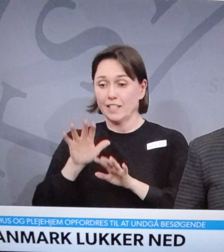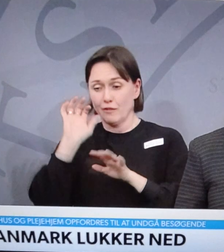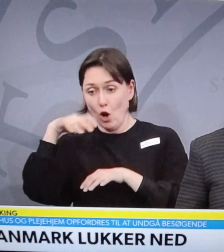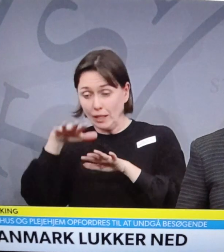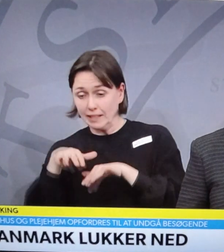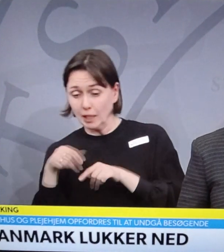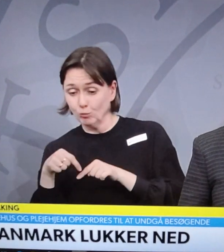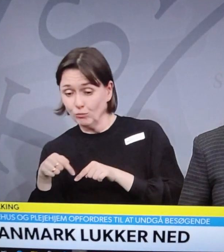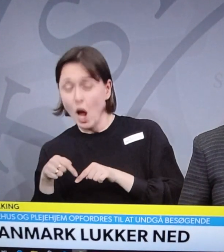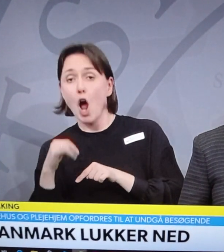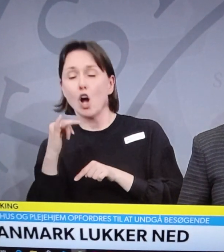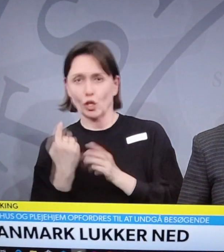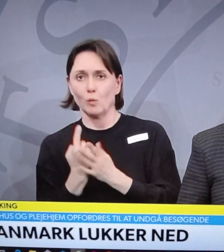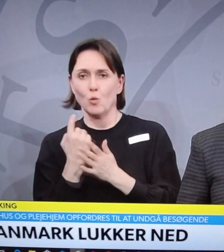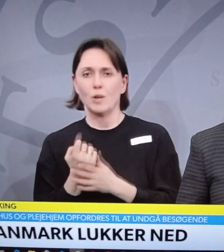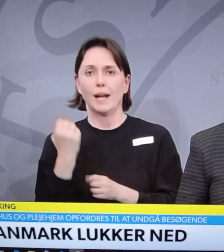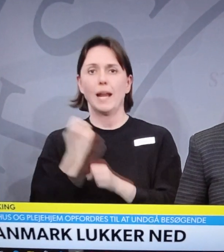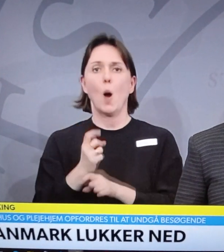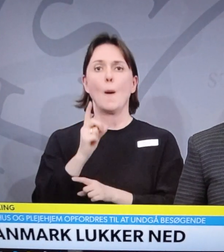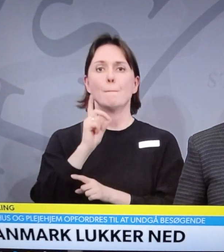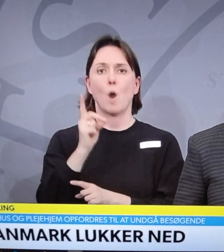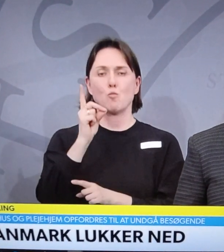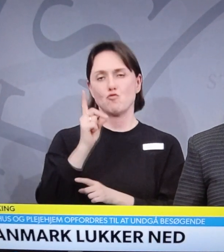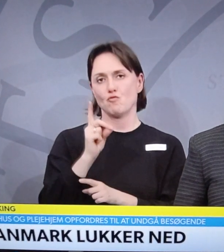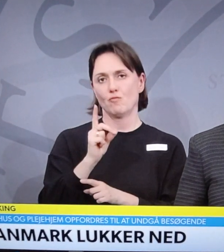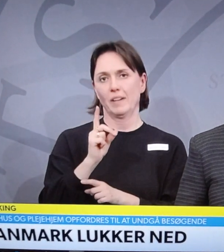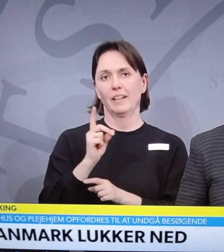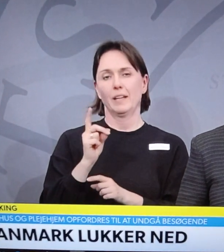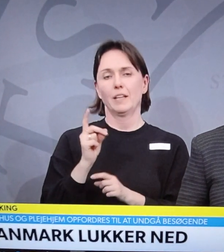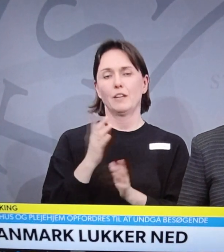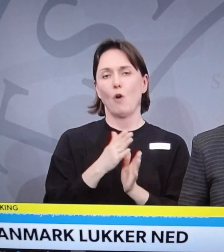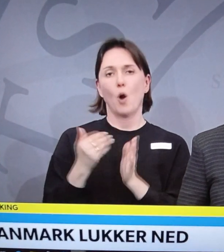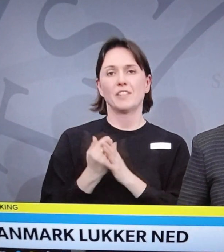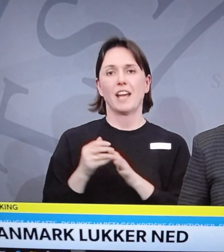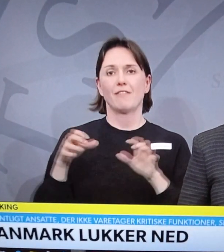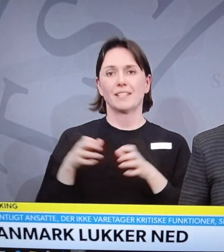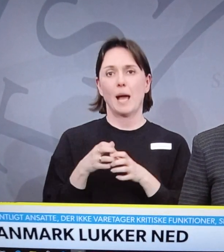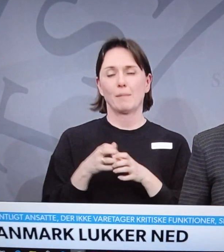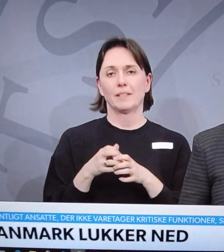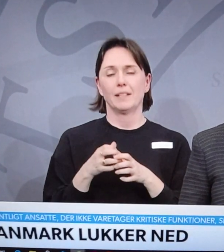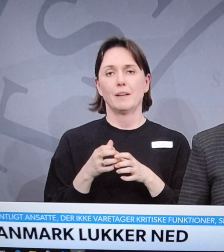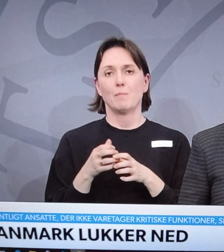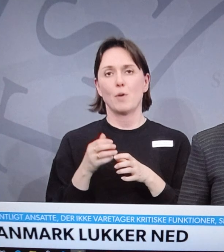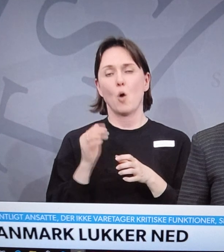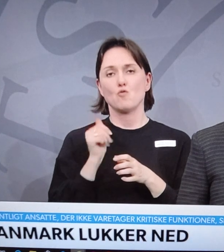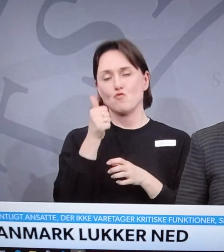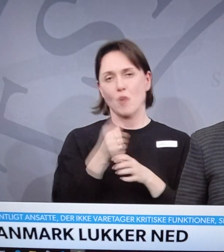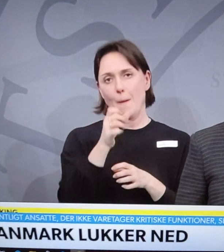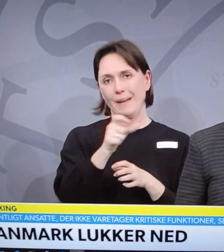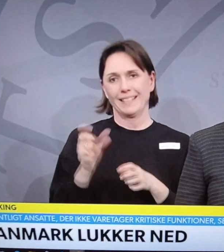at udstede et påbud i forhold til forsamlinger på mere end 100 på indørsarrangementer. Og det er